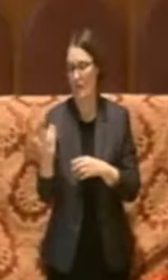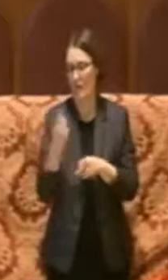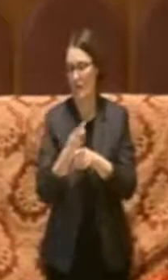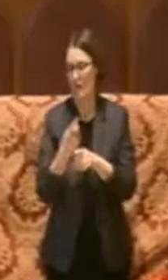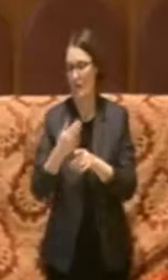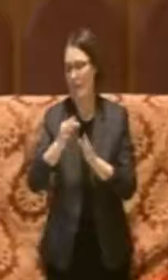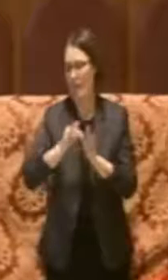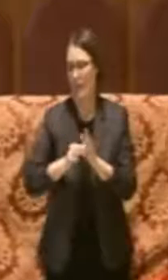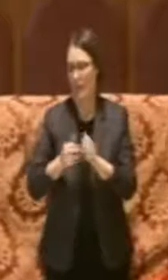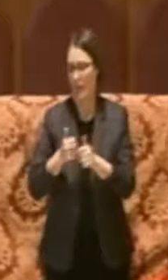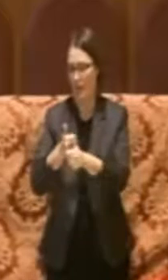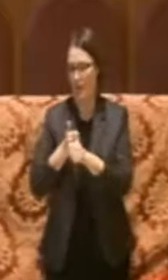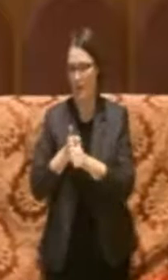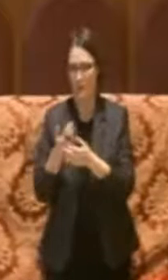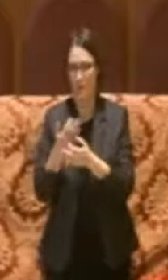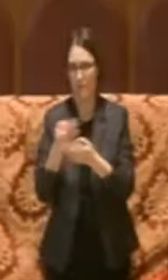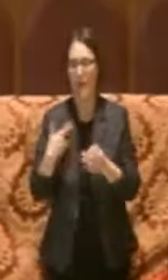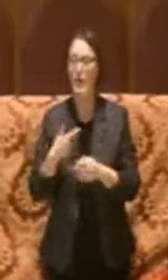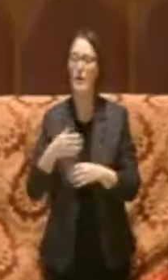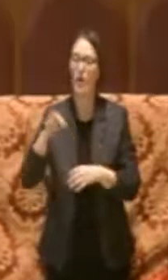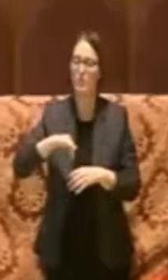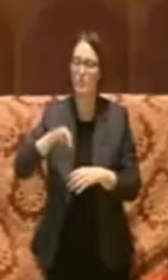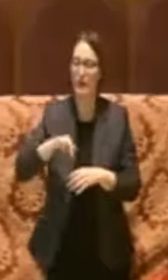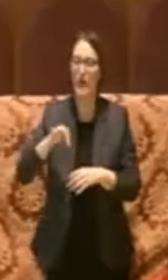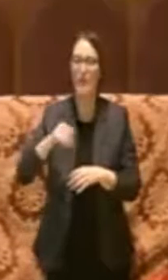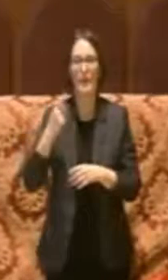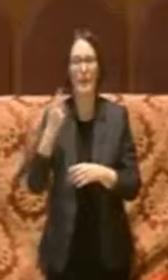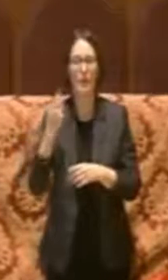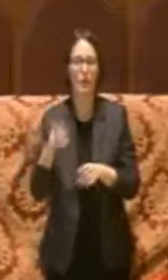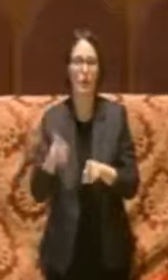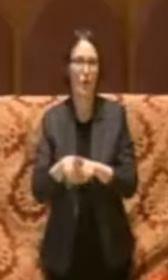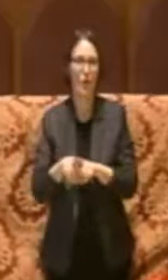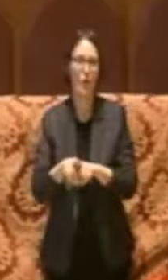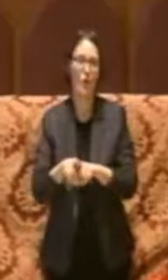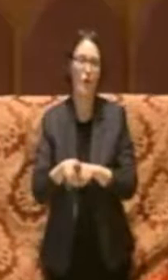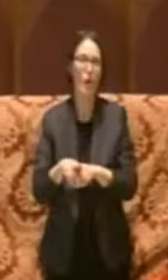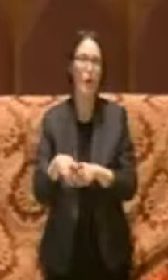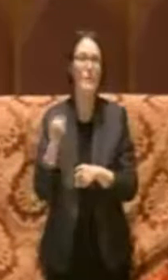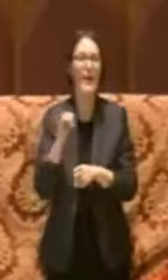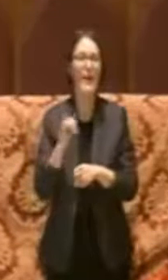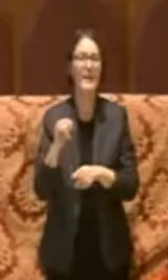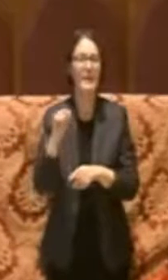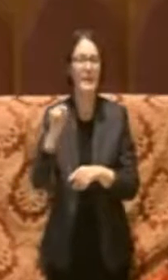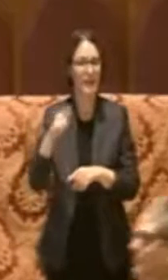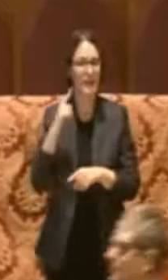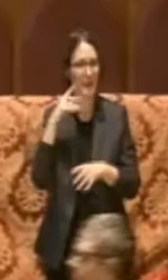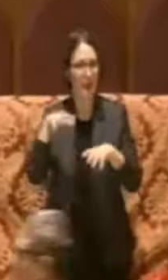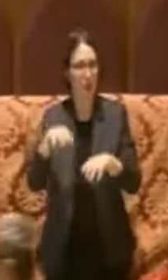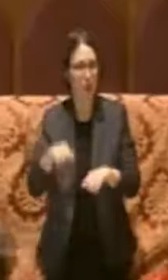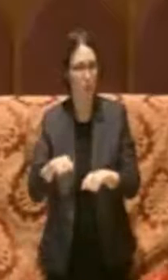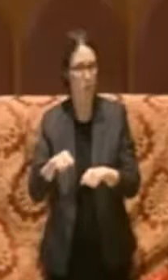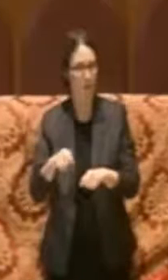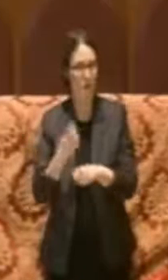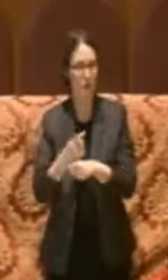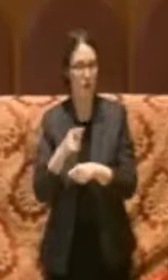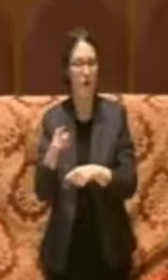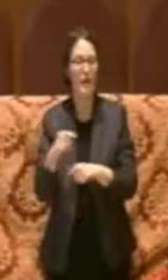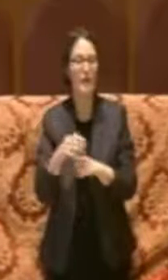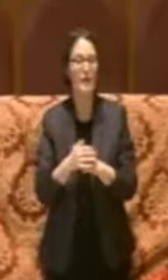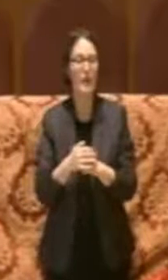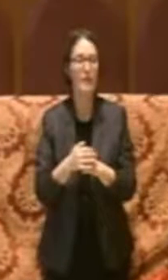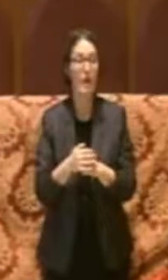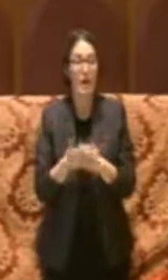quasi sempre tramite il pagamento di indenità di occupazione e quindi il fenomeno del